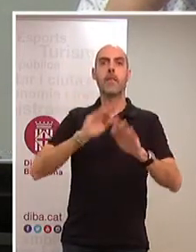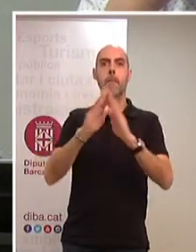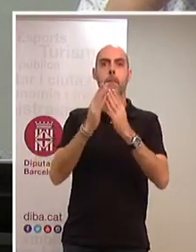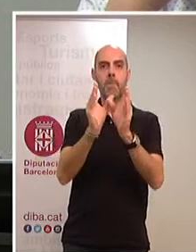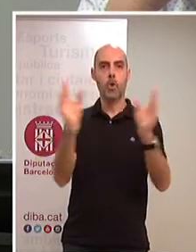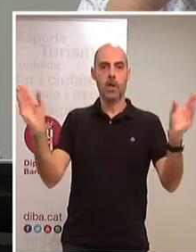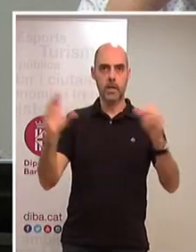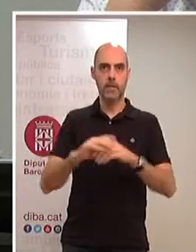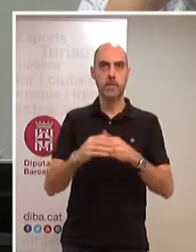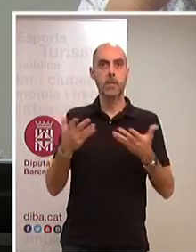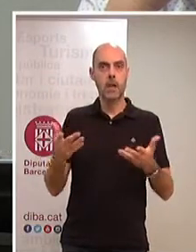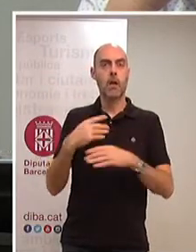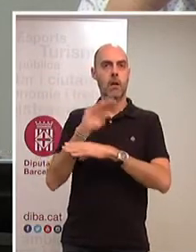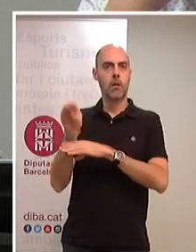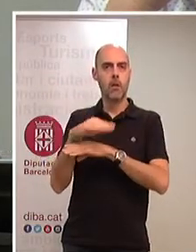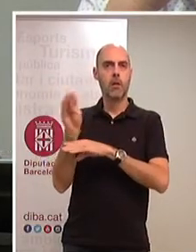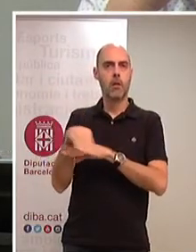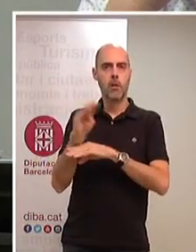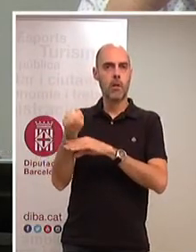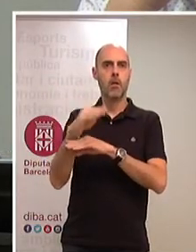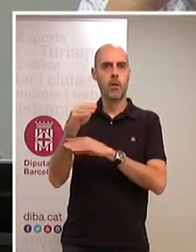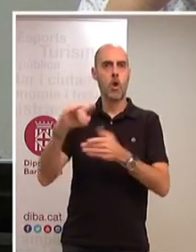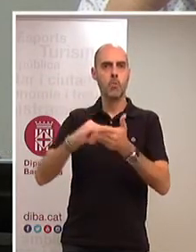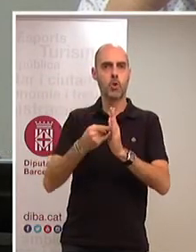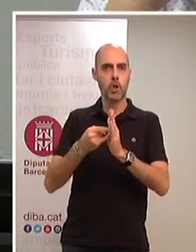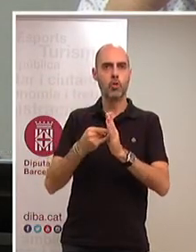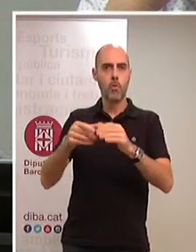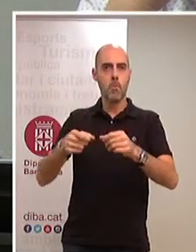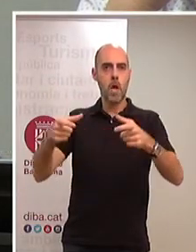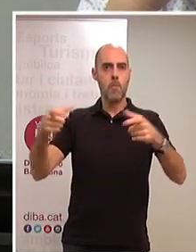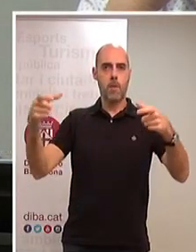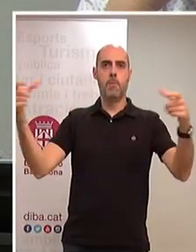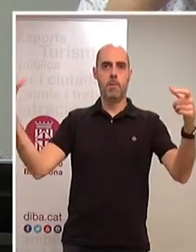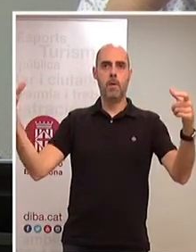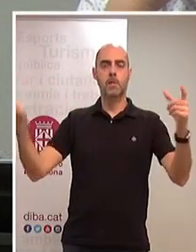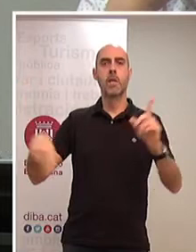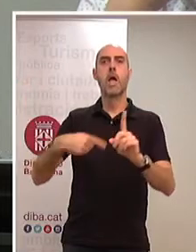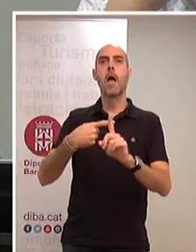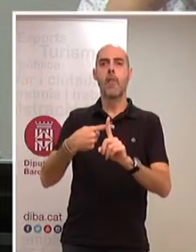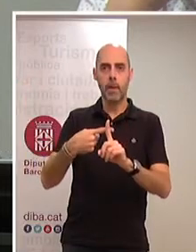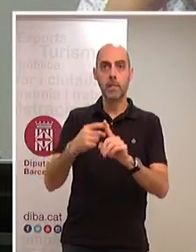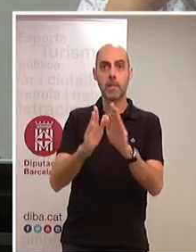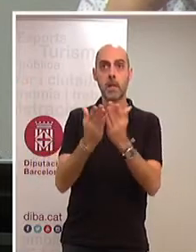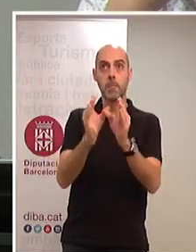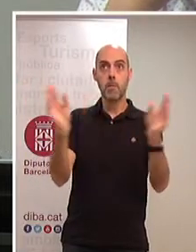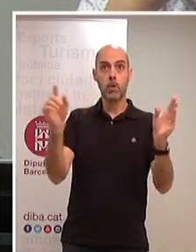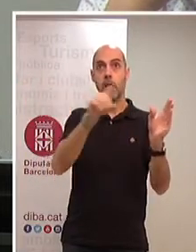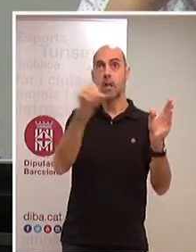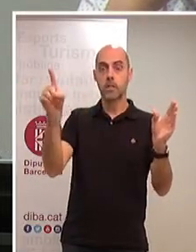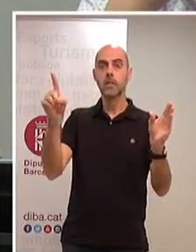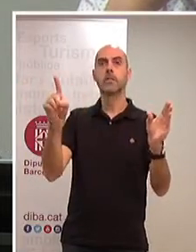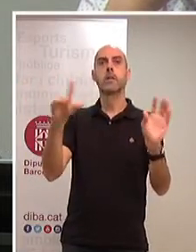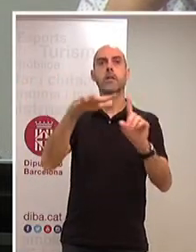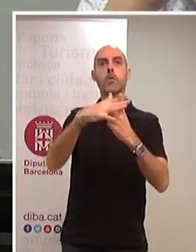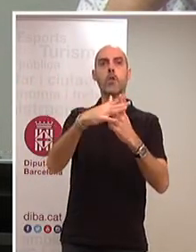no només hem preservat i fet gran aquell projecte, sinó que hem col·locat a les nostres biblioteques en un escenari de futur,